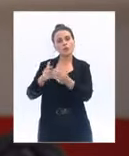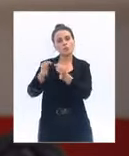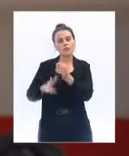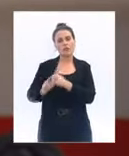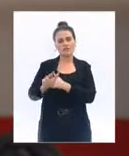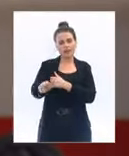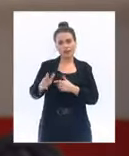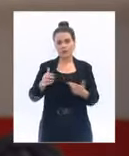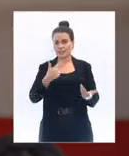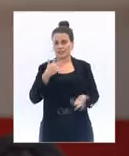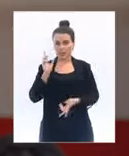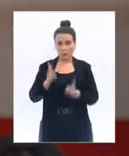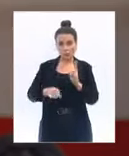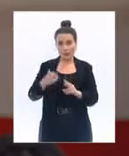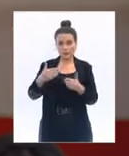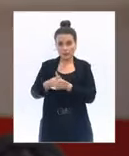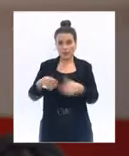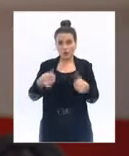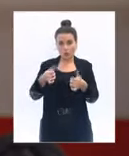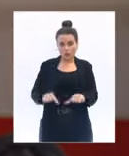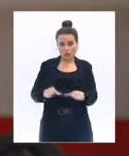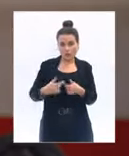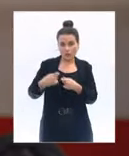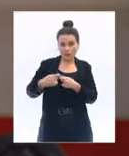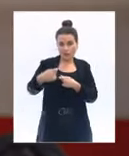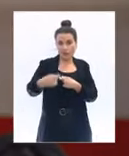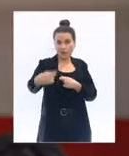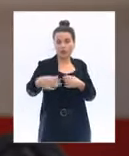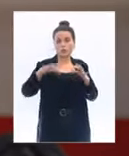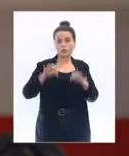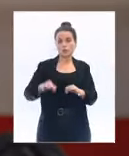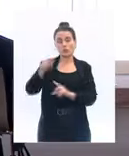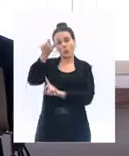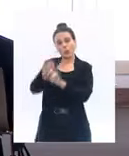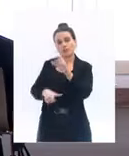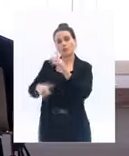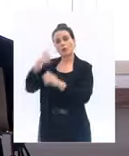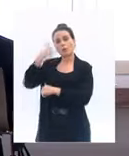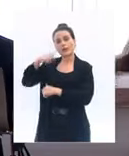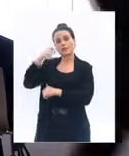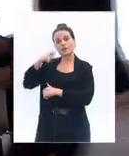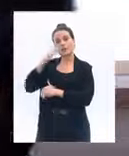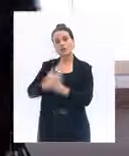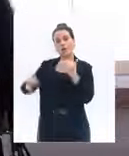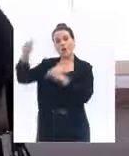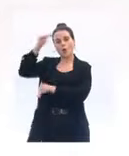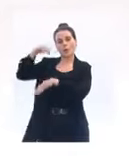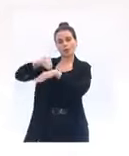de 4 semaines, 8 semaines, 12 semaines ? Jean-François Delfraissy ce matin parlait d'un couvre-feu pour Noël. Je vous remercie. Très bien.